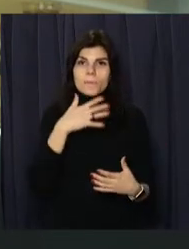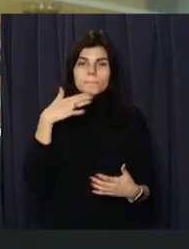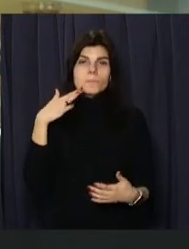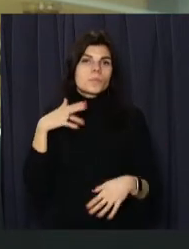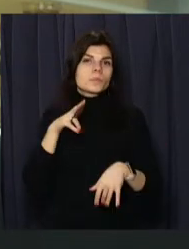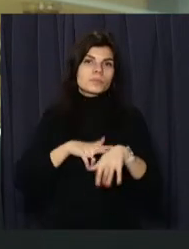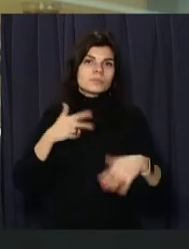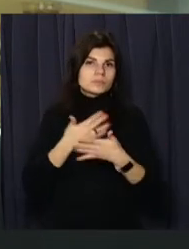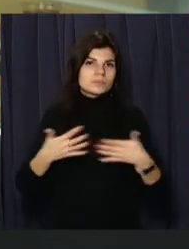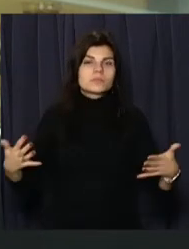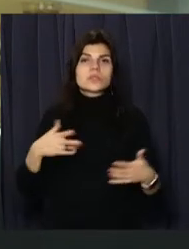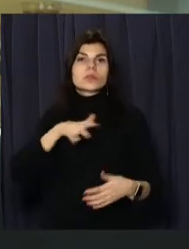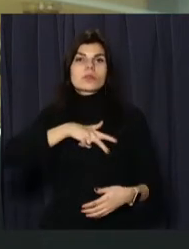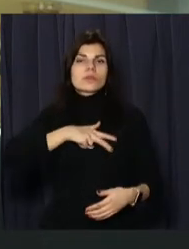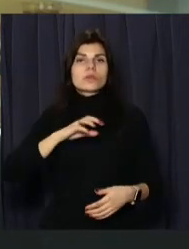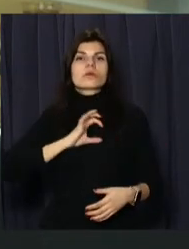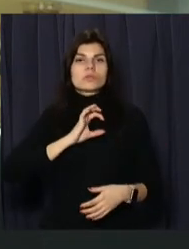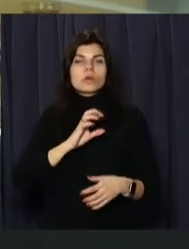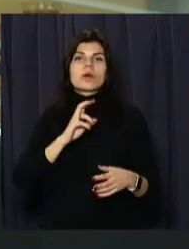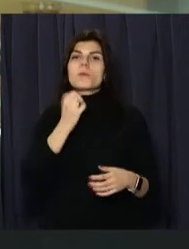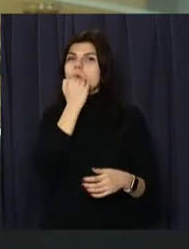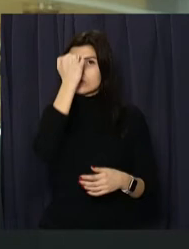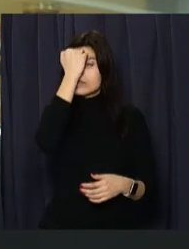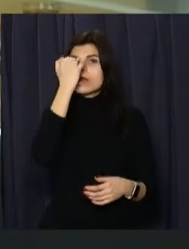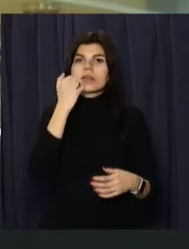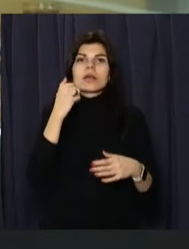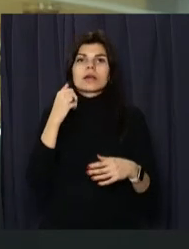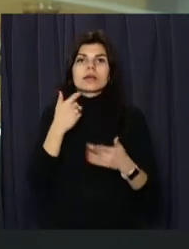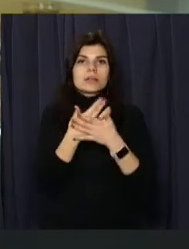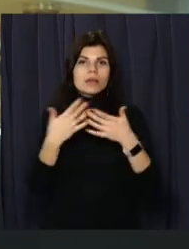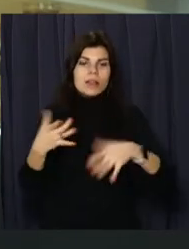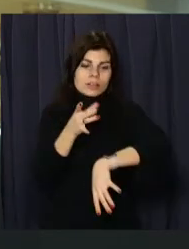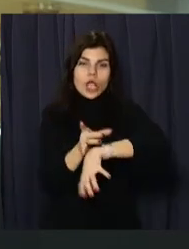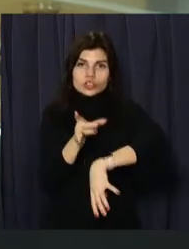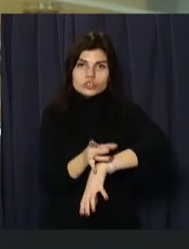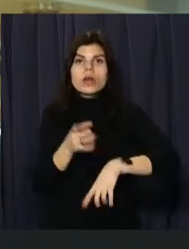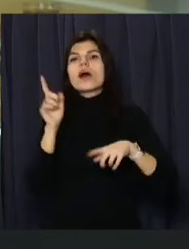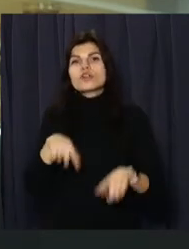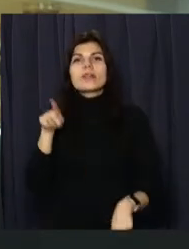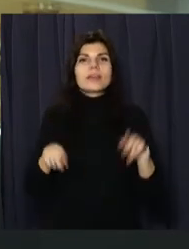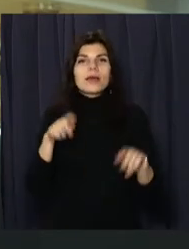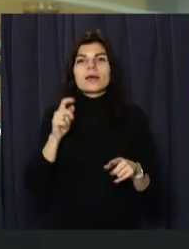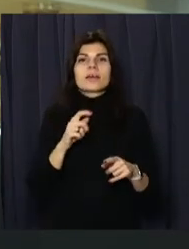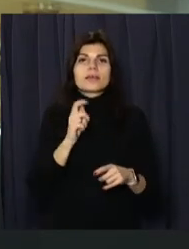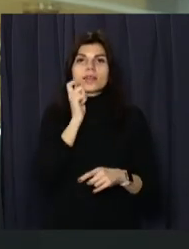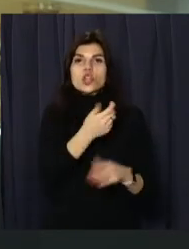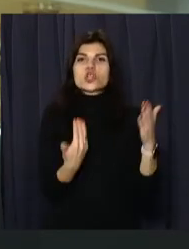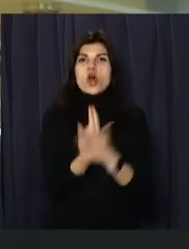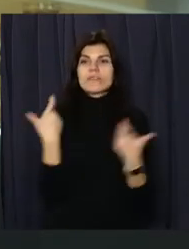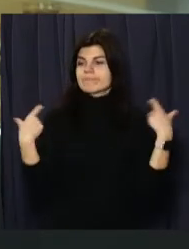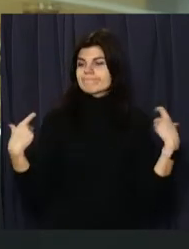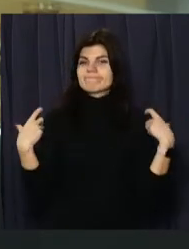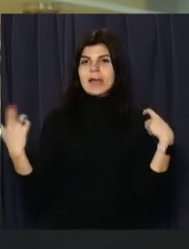правоохоронців Дніпра нагородили подяками, грамотами, наручними годинниками, а декому присвоїли навіть нові звання.